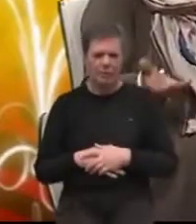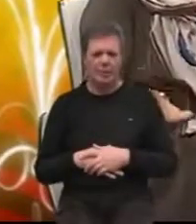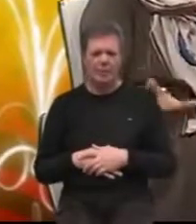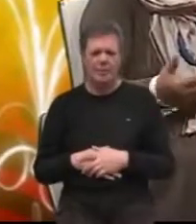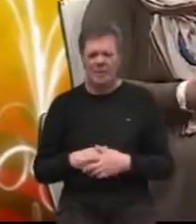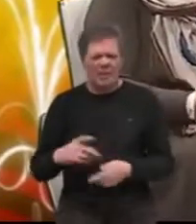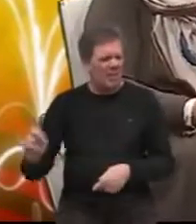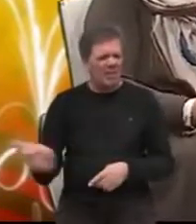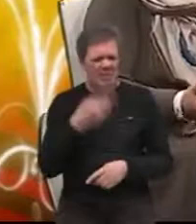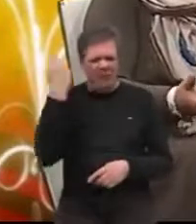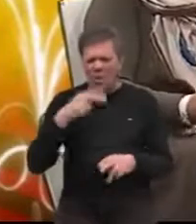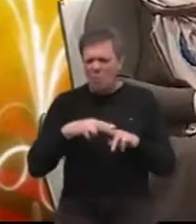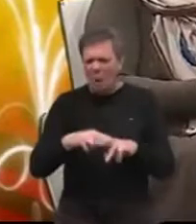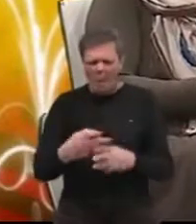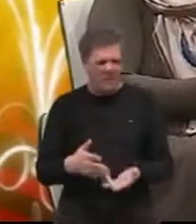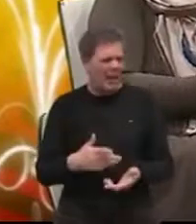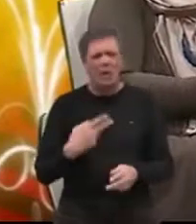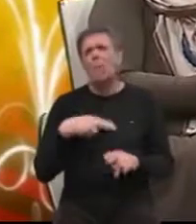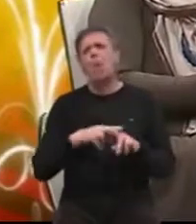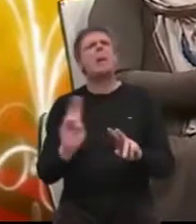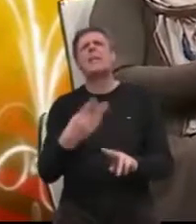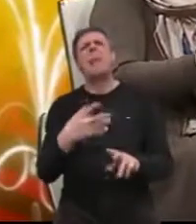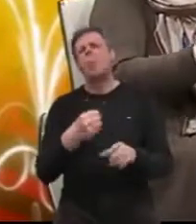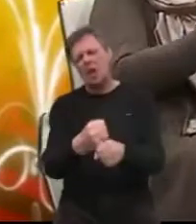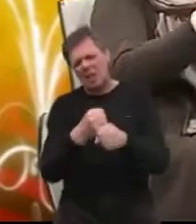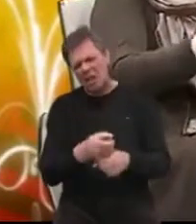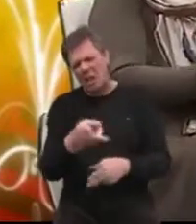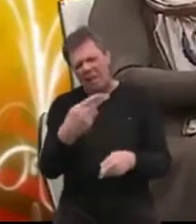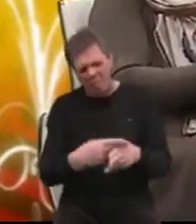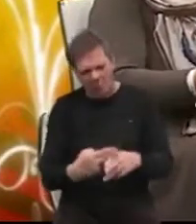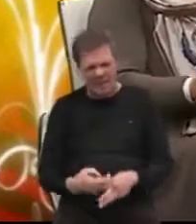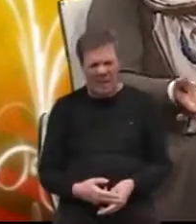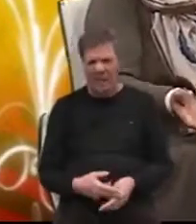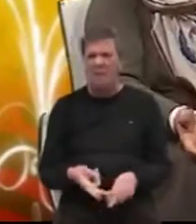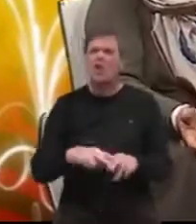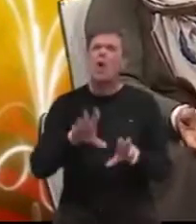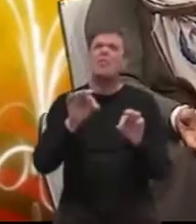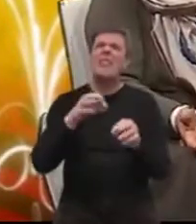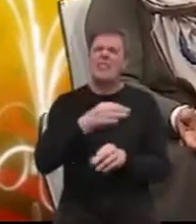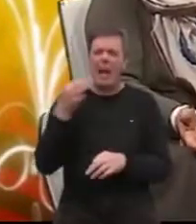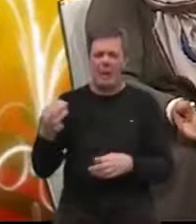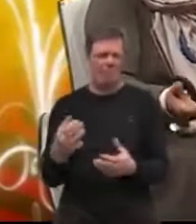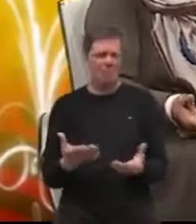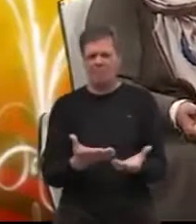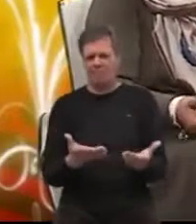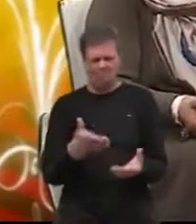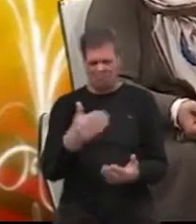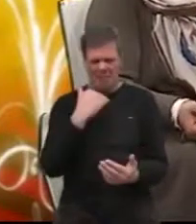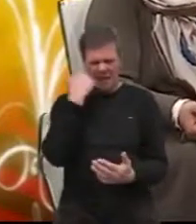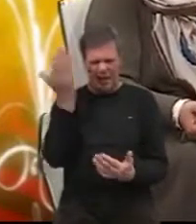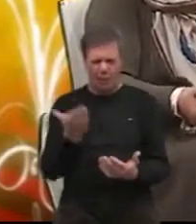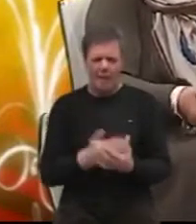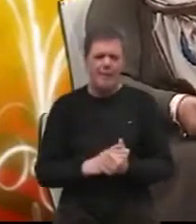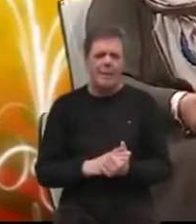izbacuje iz bolnice, jer bolnica ne može držati više od 10 dana takovog bolesnika. Pa zato nije